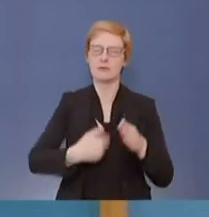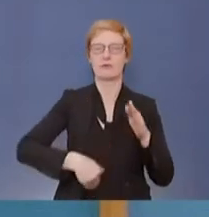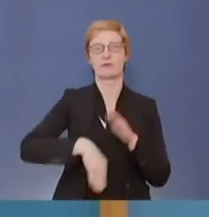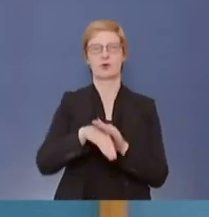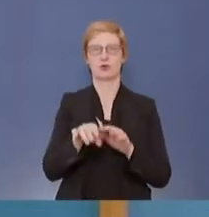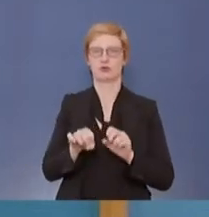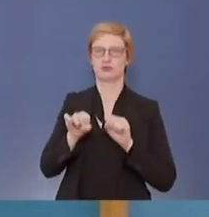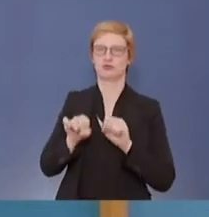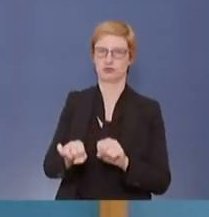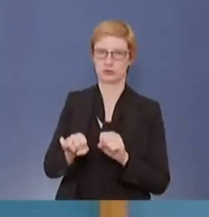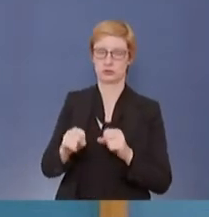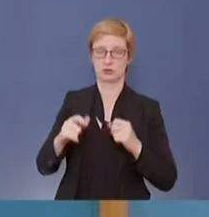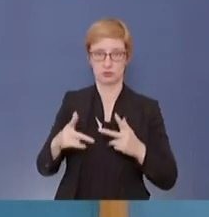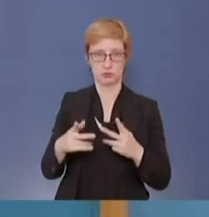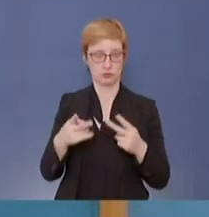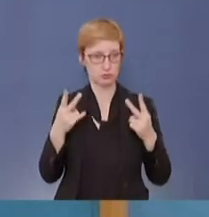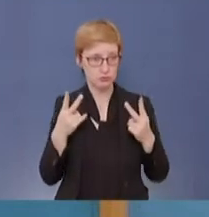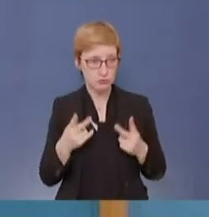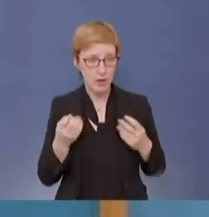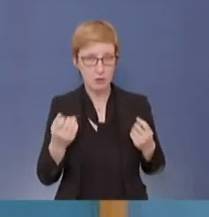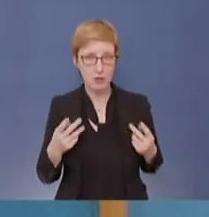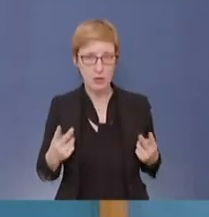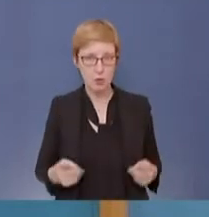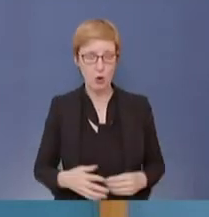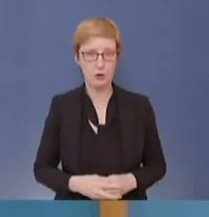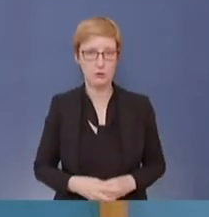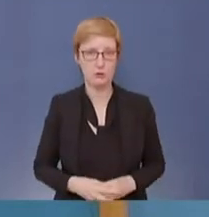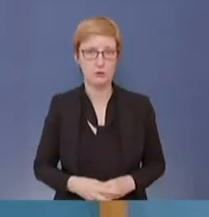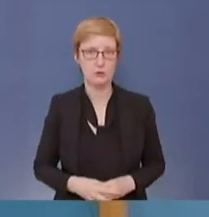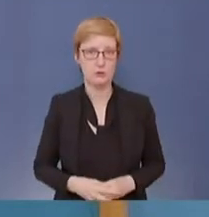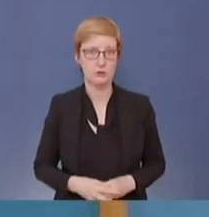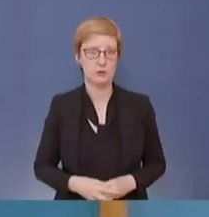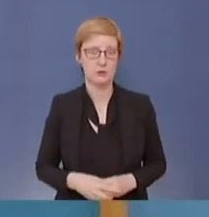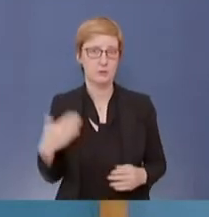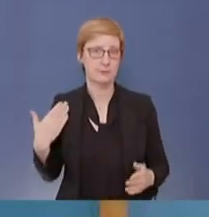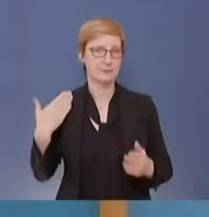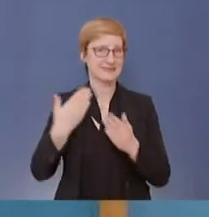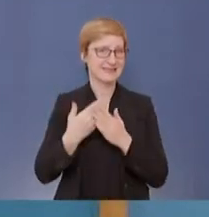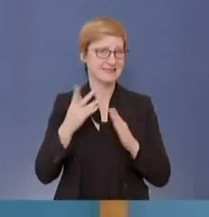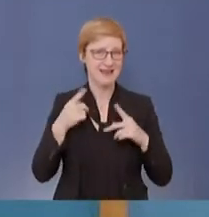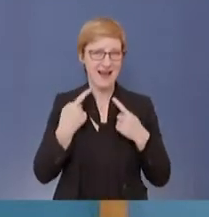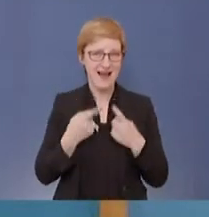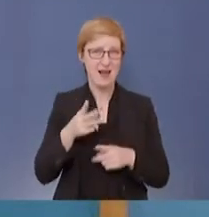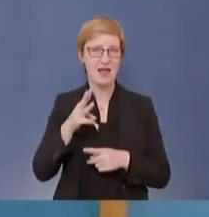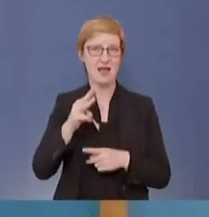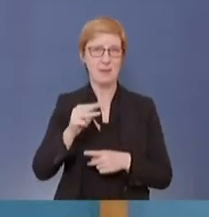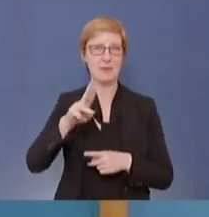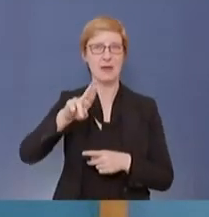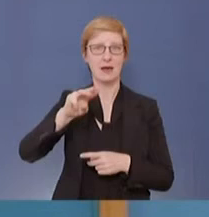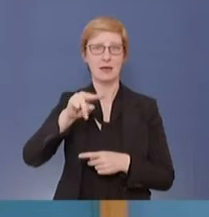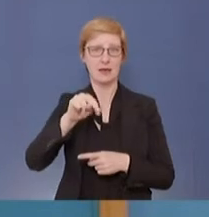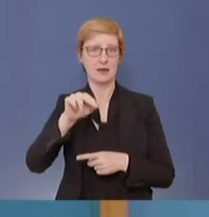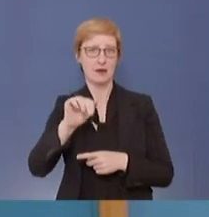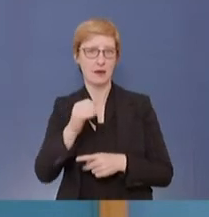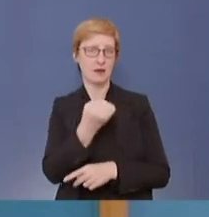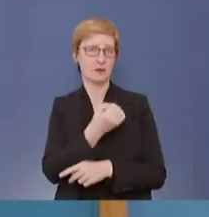vorliegt. Ist diese Information noch aktuell und gilt sie für alle bisher zugelassenen mRNA-Impfstoffe?